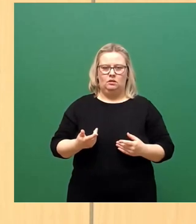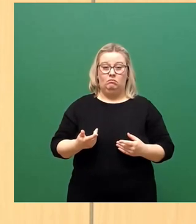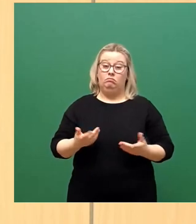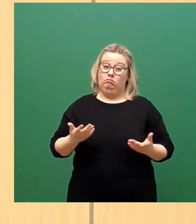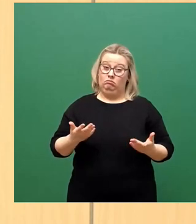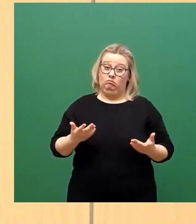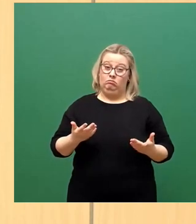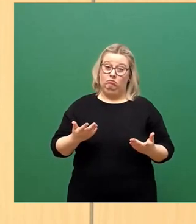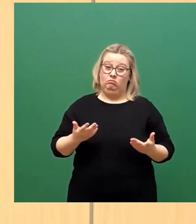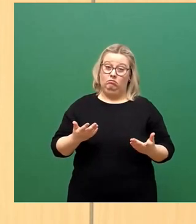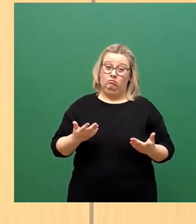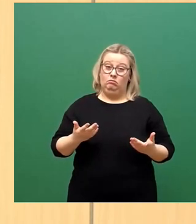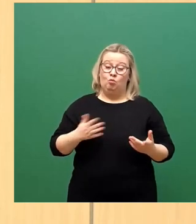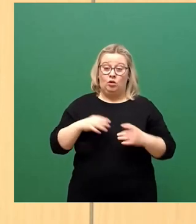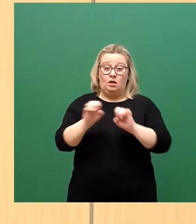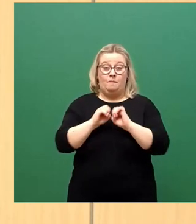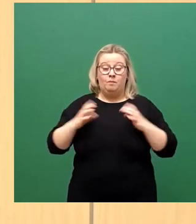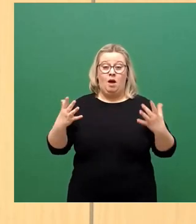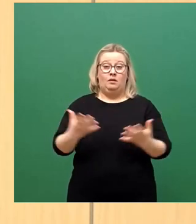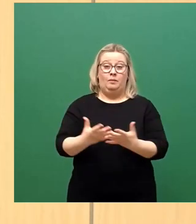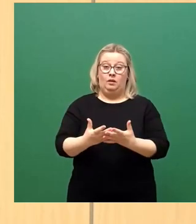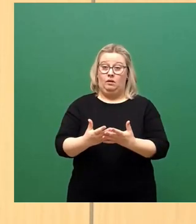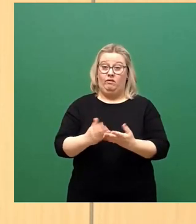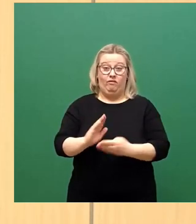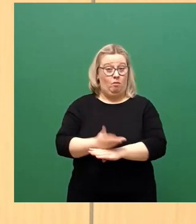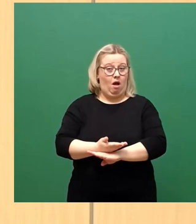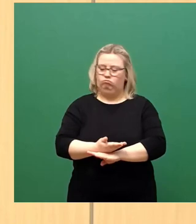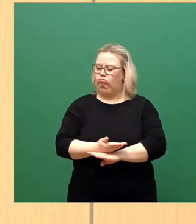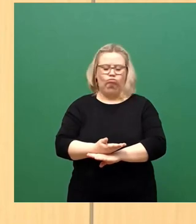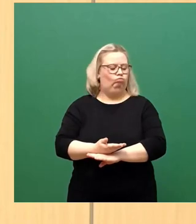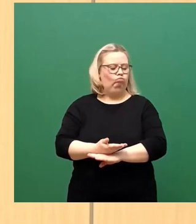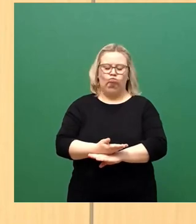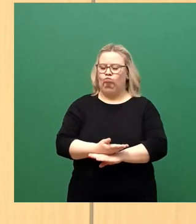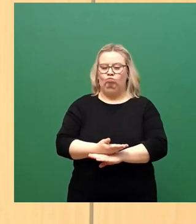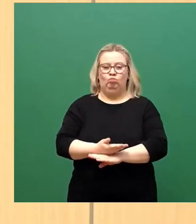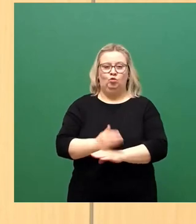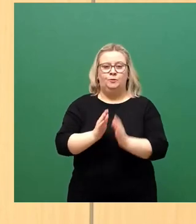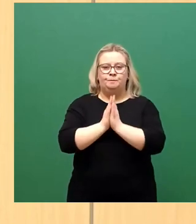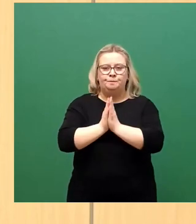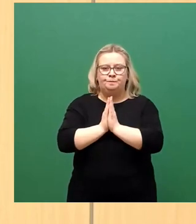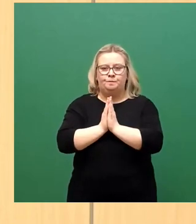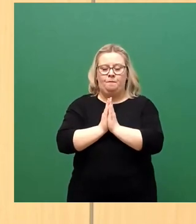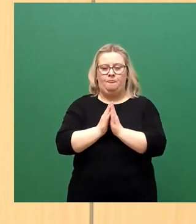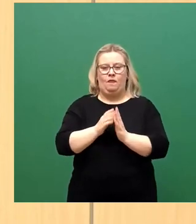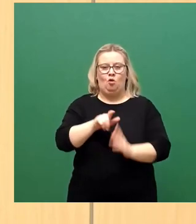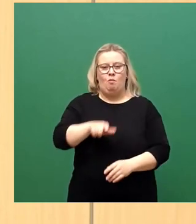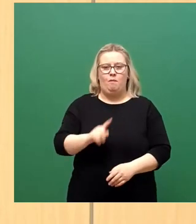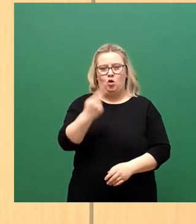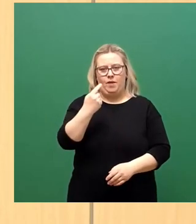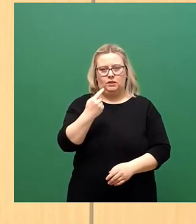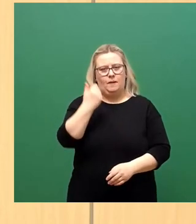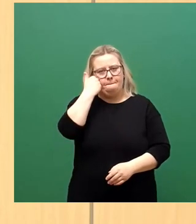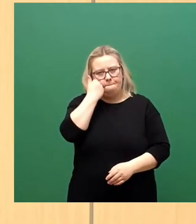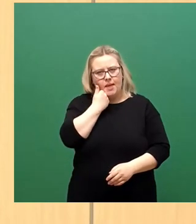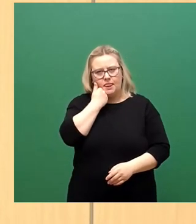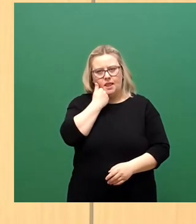Die Pandemie ist definitiv nicht vorbei. Und ich kann nur Sie, Herr Hilbert, auffordern, ziehen Sie aus den